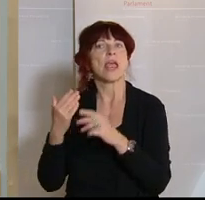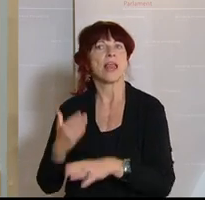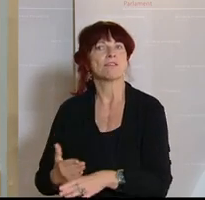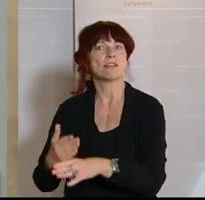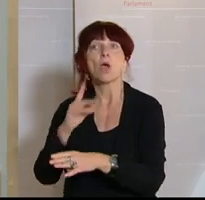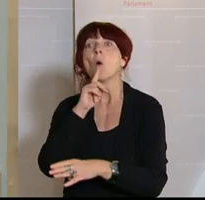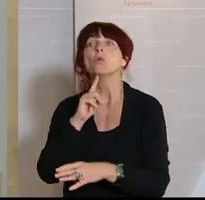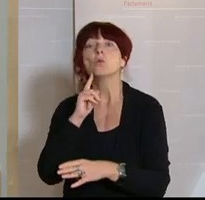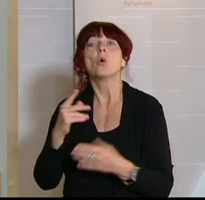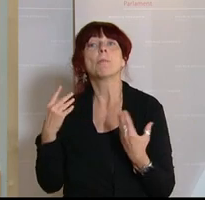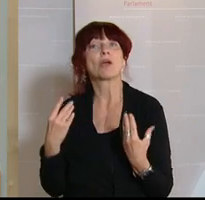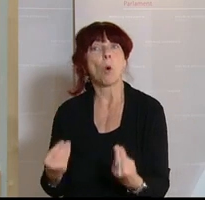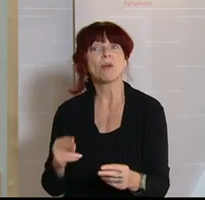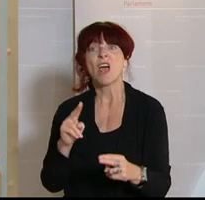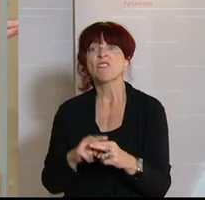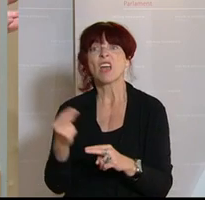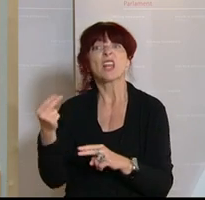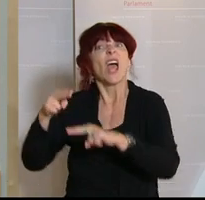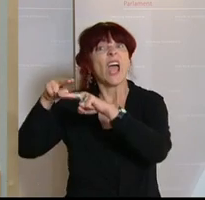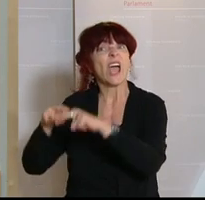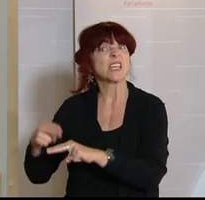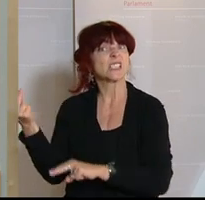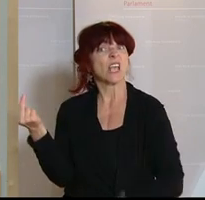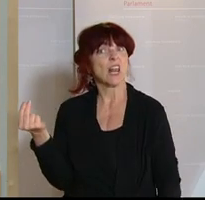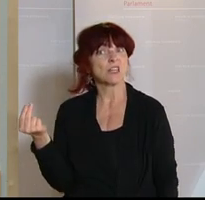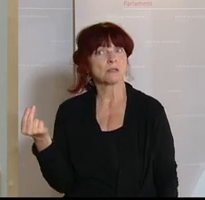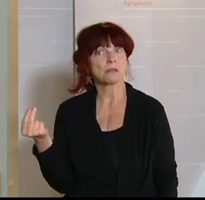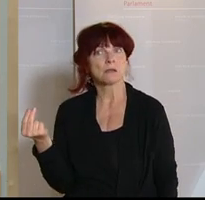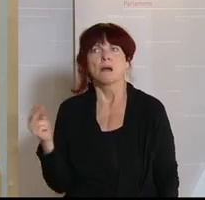Wie soll das gehen? Wie soll das funktionieren?